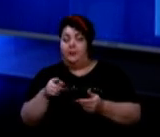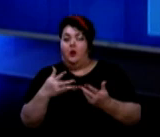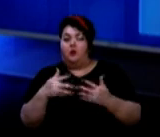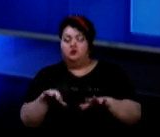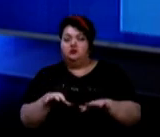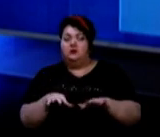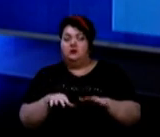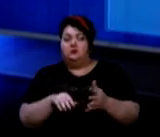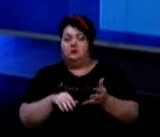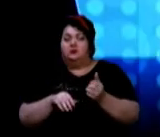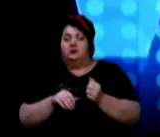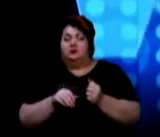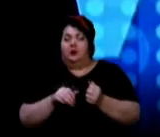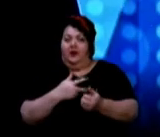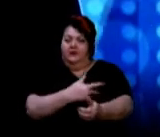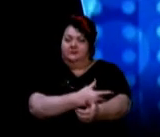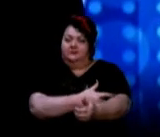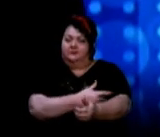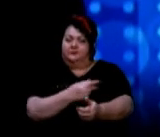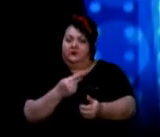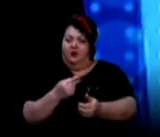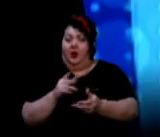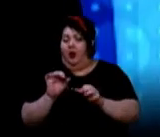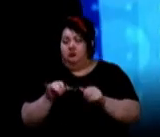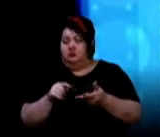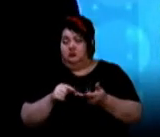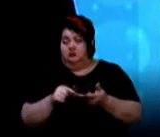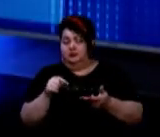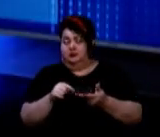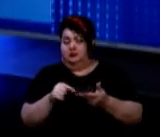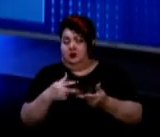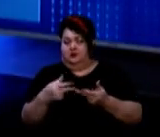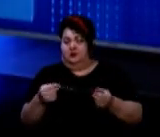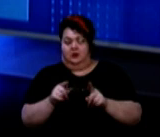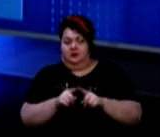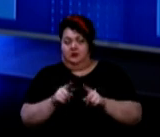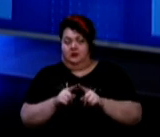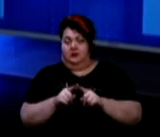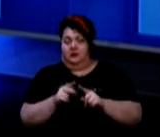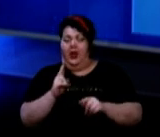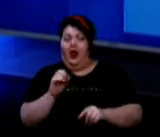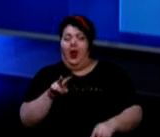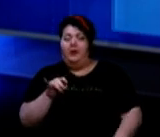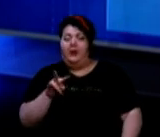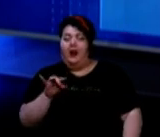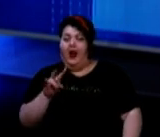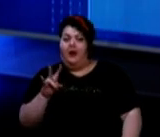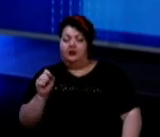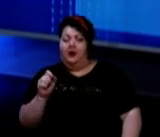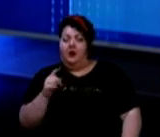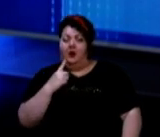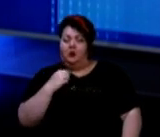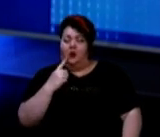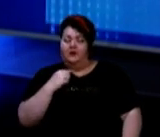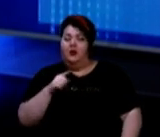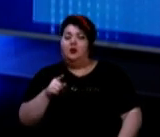безпосередньо йде… венозна кров чи з пальчика? З пальчика, як для швидких тестів різних. Капілярна. Так, капілярна. І використовувати.